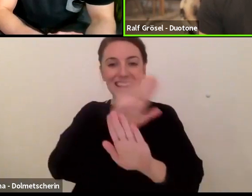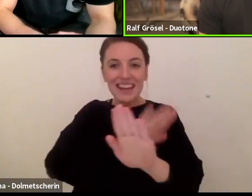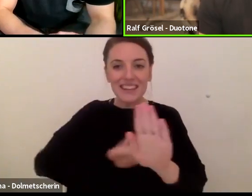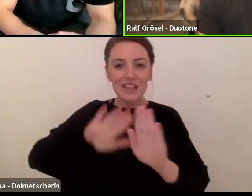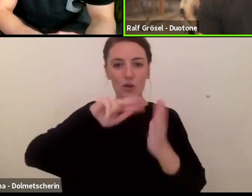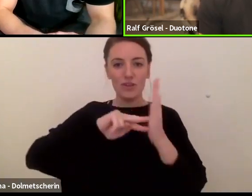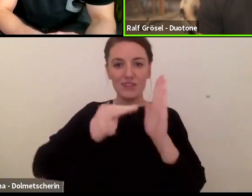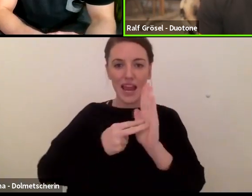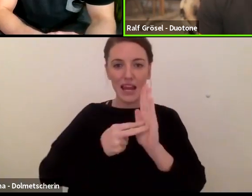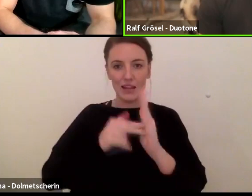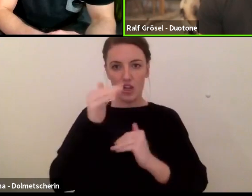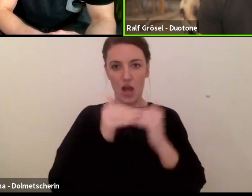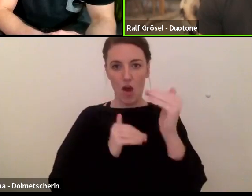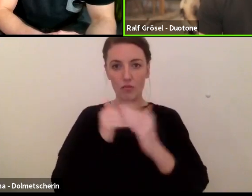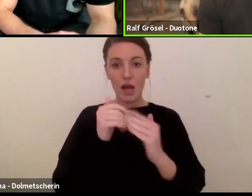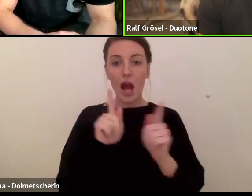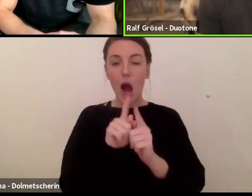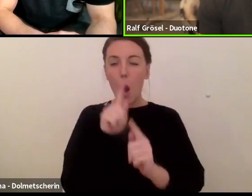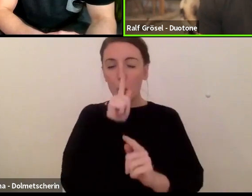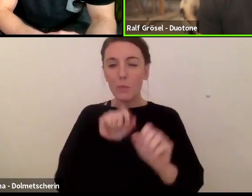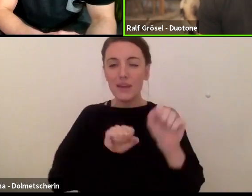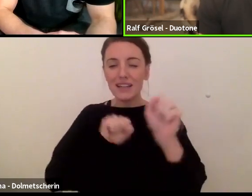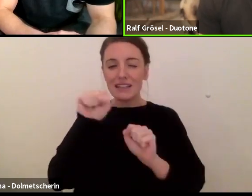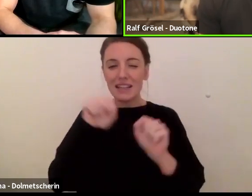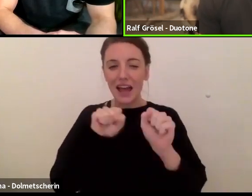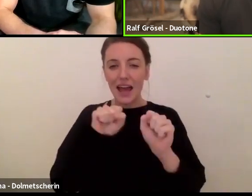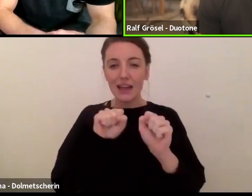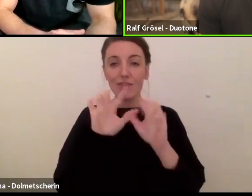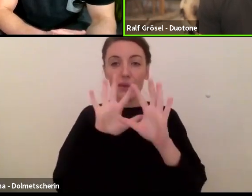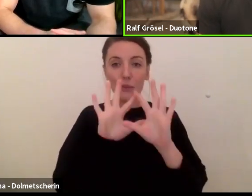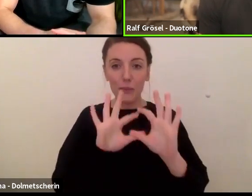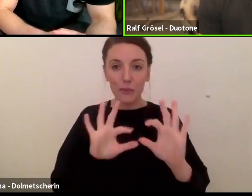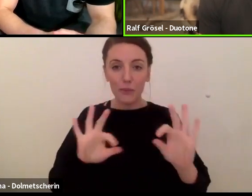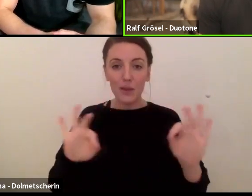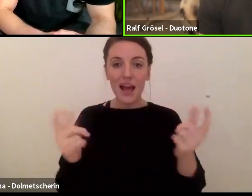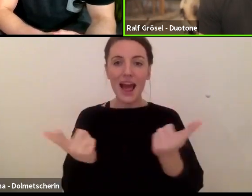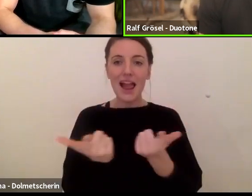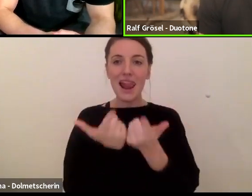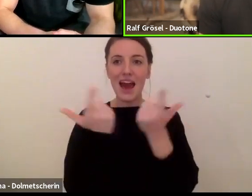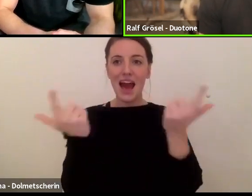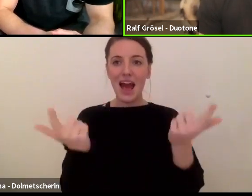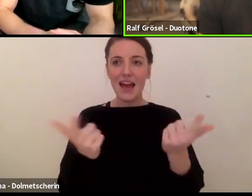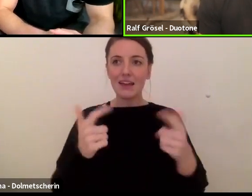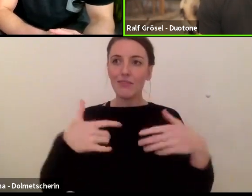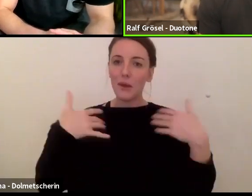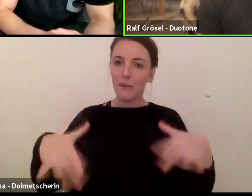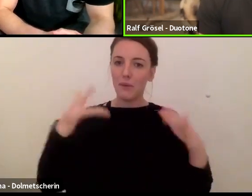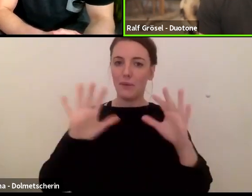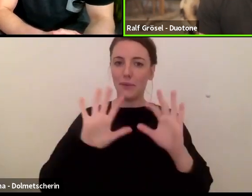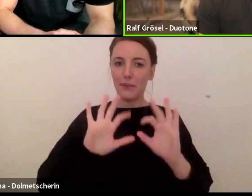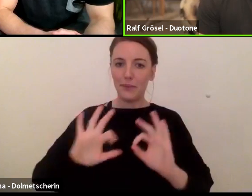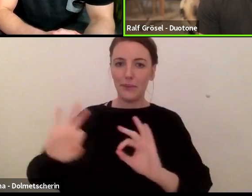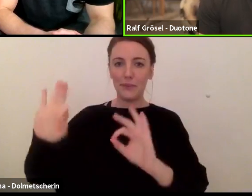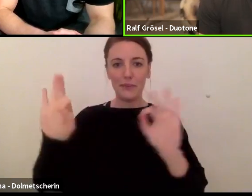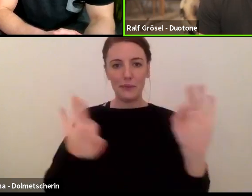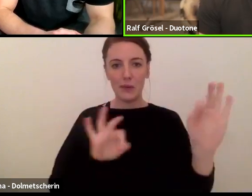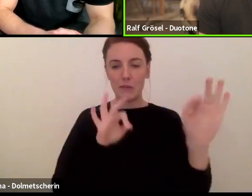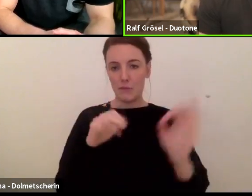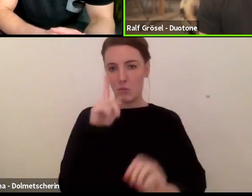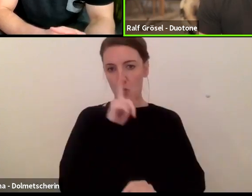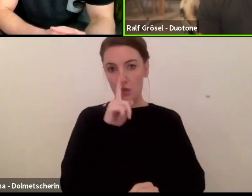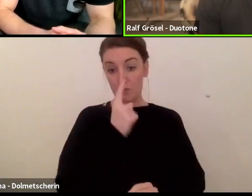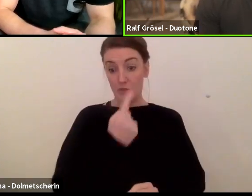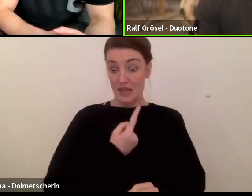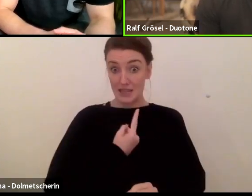wie leicht kann man dann eigentlich werden, konstruktiv. Dann habe ich angefangen, einen Schirm zu bauen, der aus Materialien zusammengenäht war,